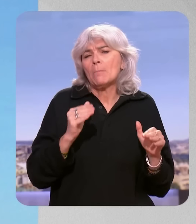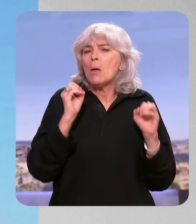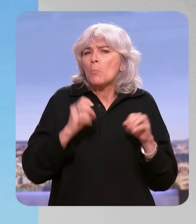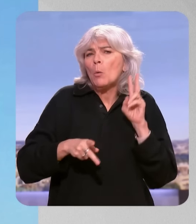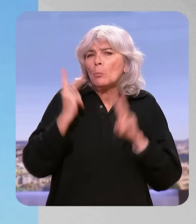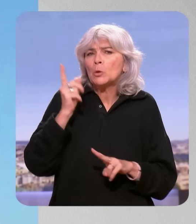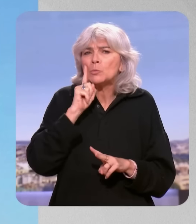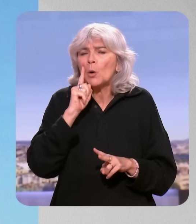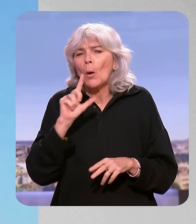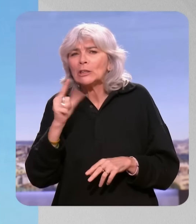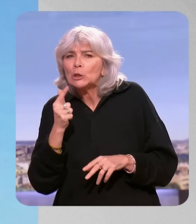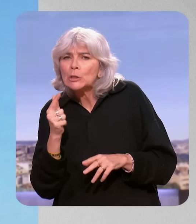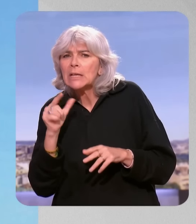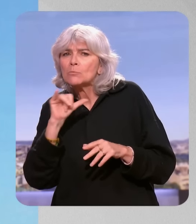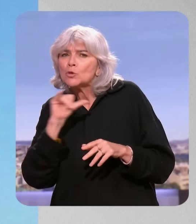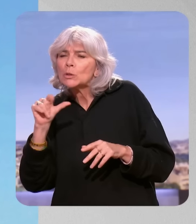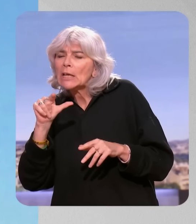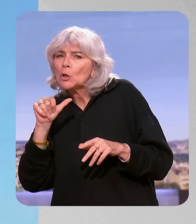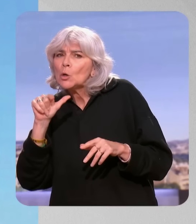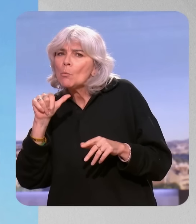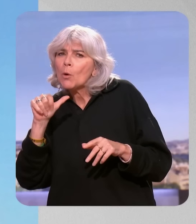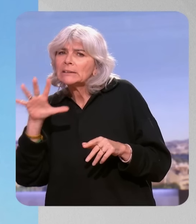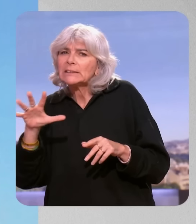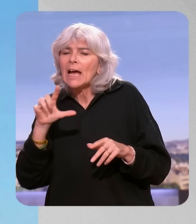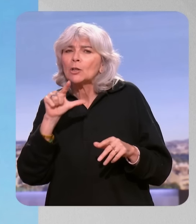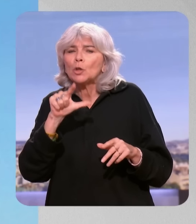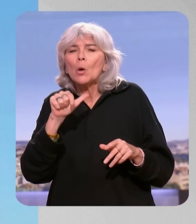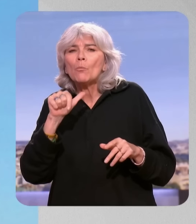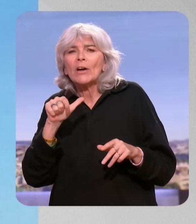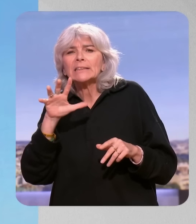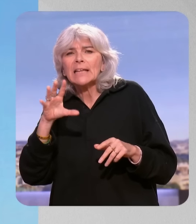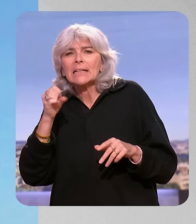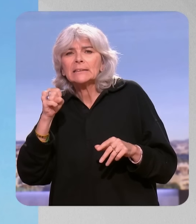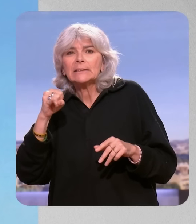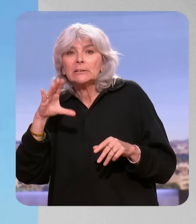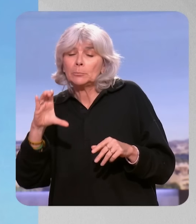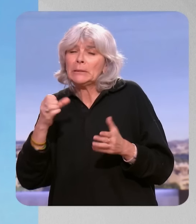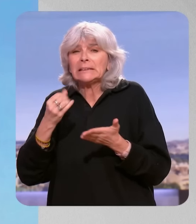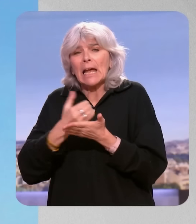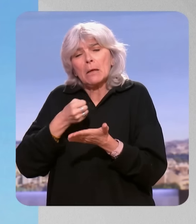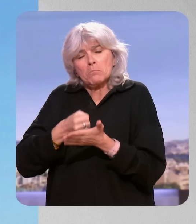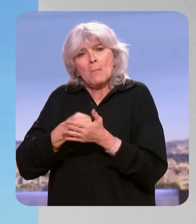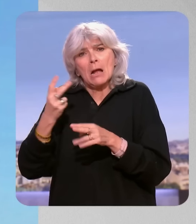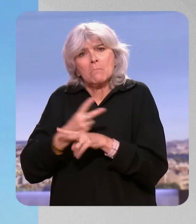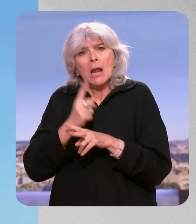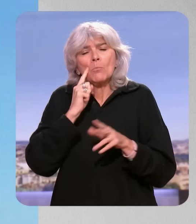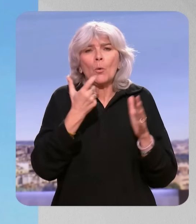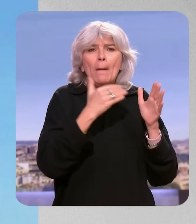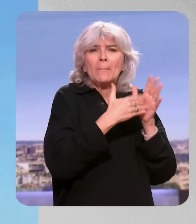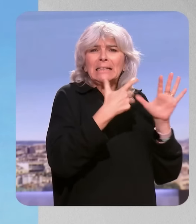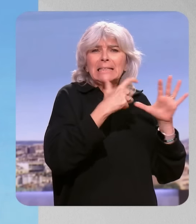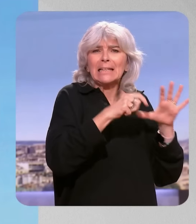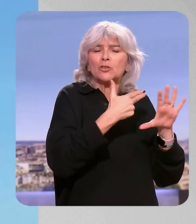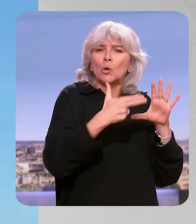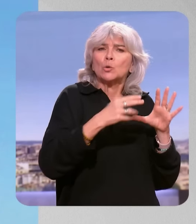plus loin, puisqu'il y un deuxième qui va jusqu'à 2,5. 2,5 SMIC, c'est déjà important. Le SMIC est à 1 700 euros.